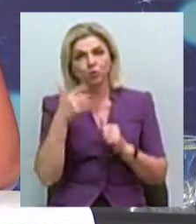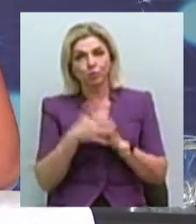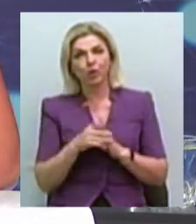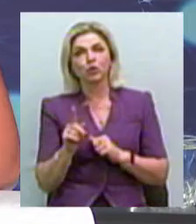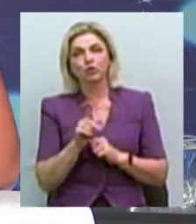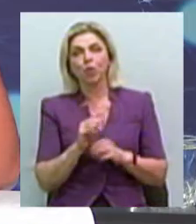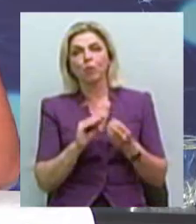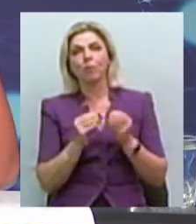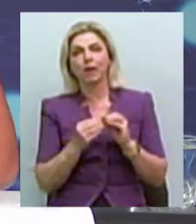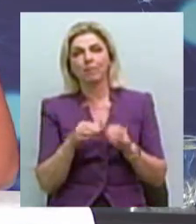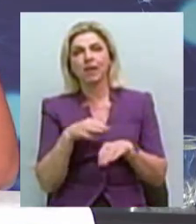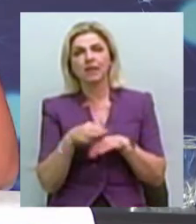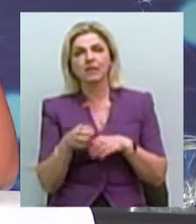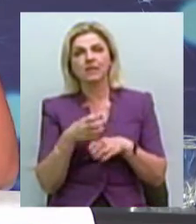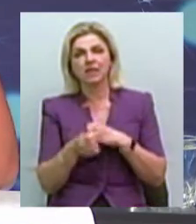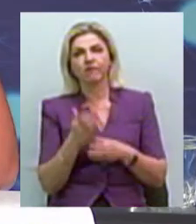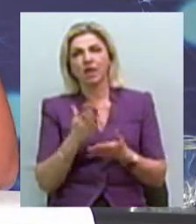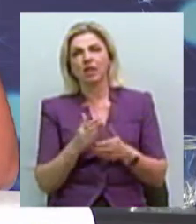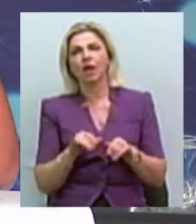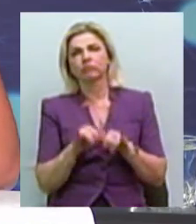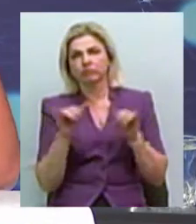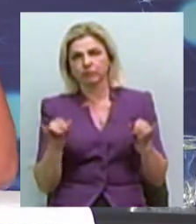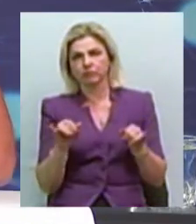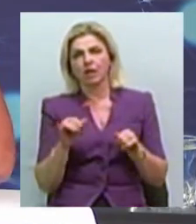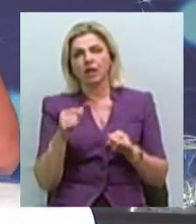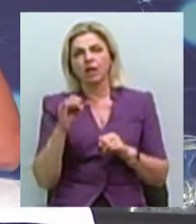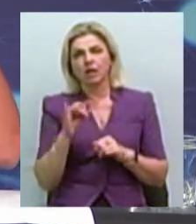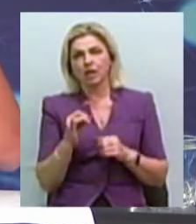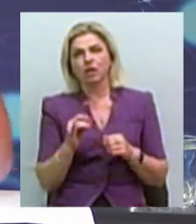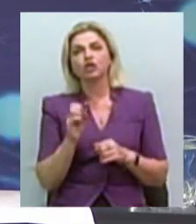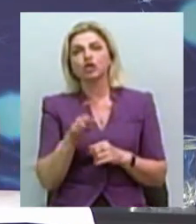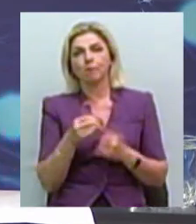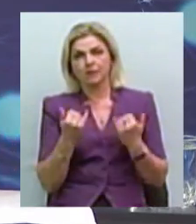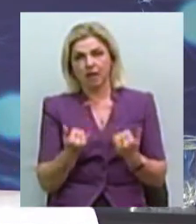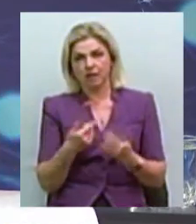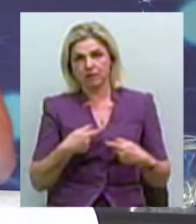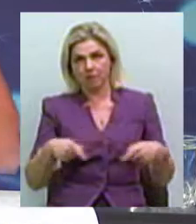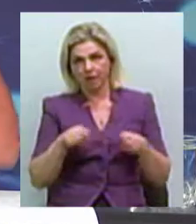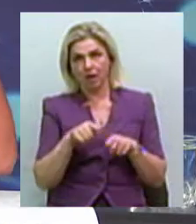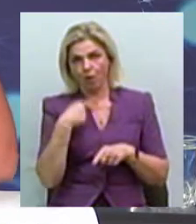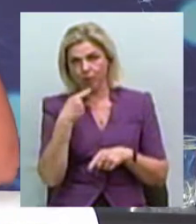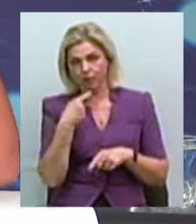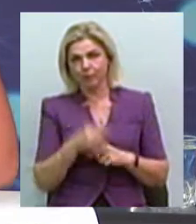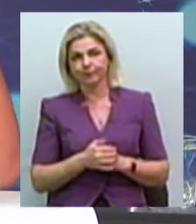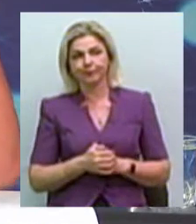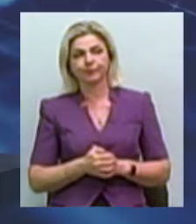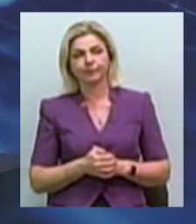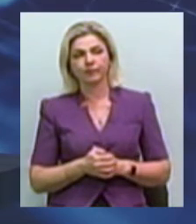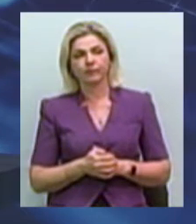насильства, вона є більш широкою і більш ґрунтовною, ніж зараз ми про неї говоримо. Також хочу сказати, що